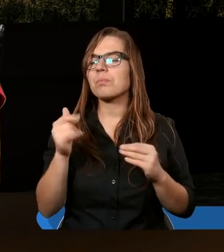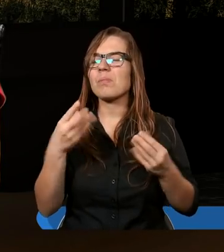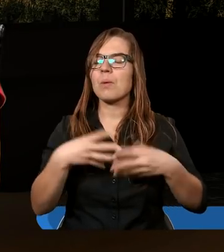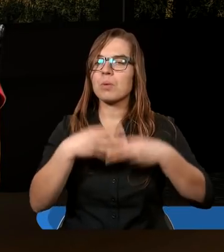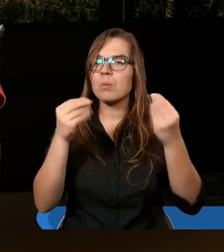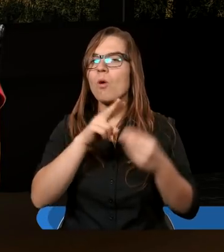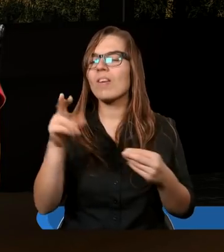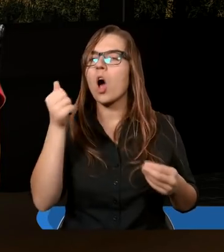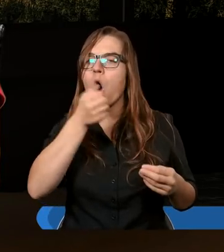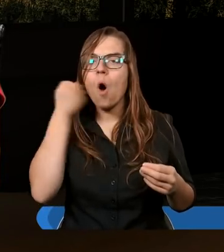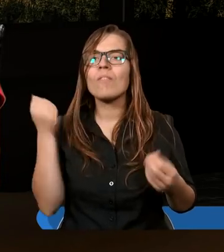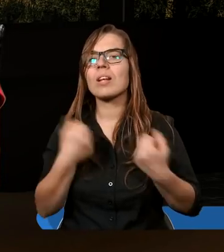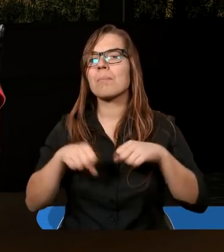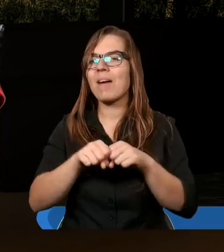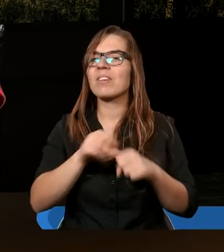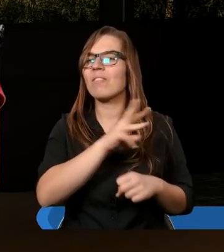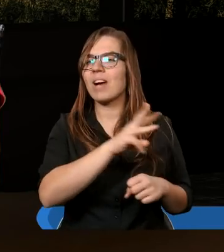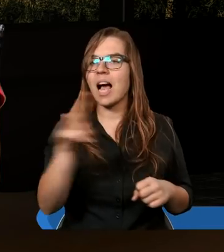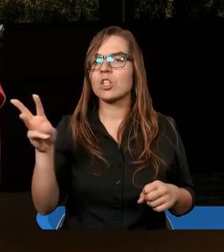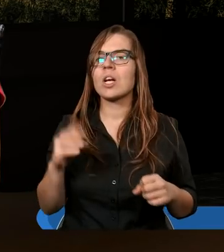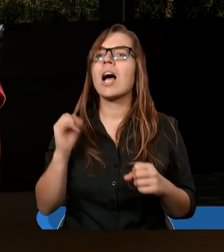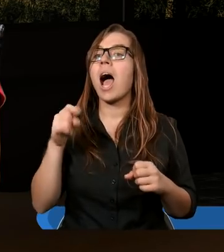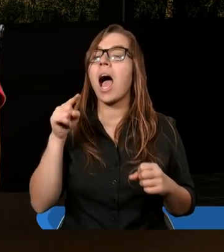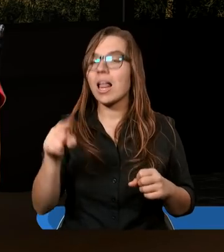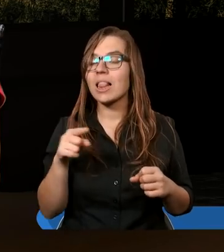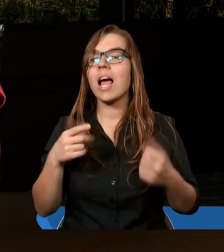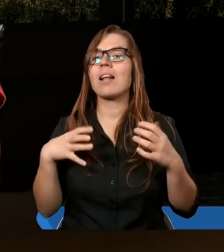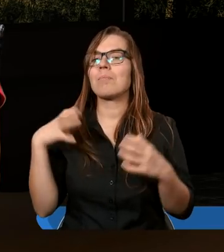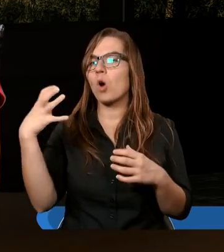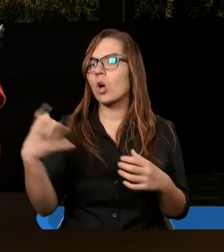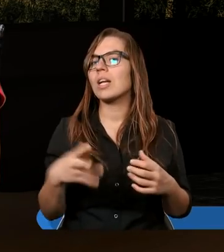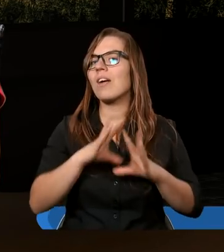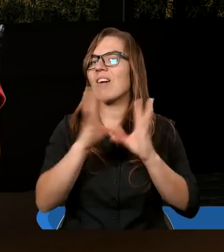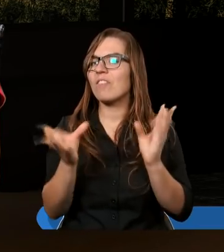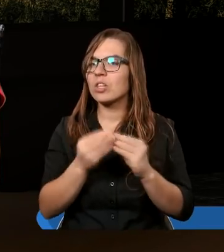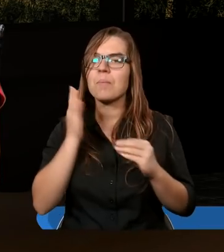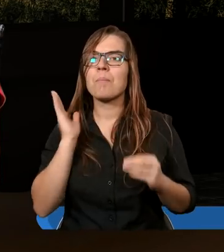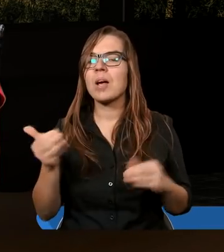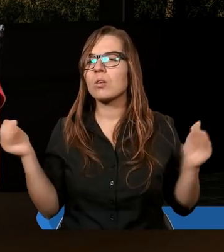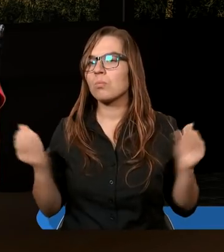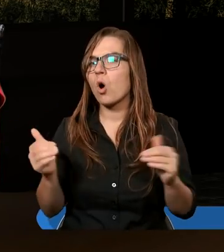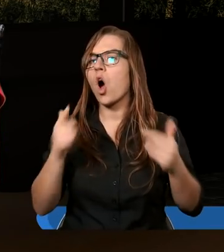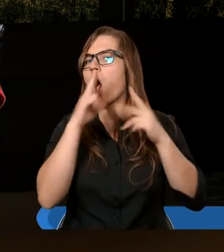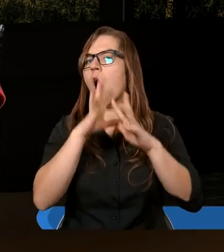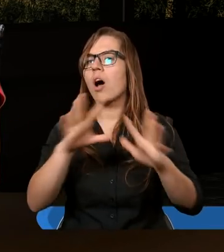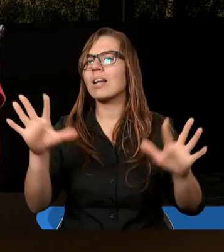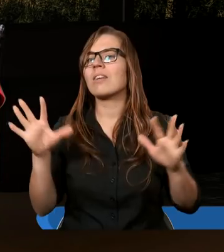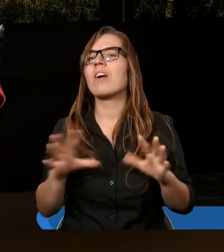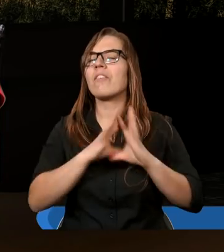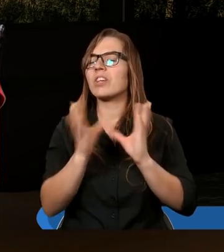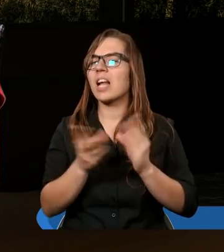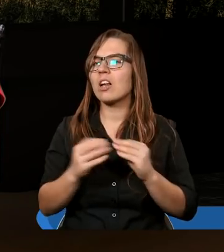przysporzy owoców sprawiedliwości waszej. A tak ubogaceni we wszystko będziecie mogli okazywać